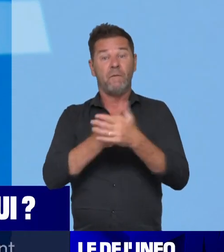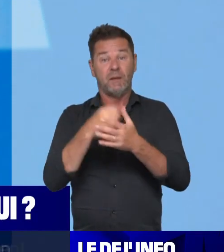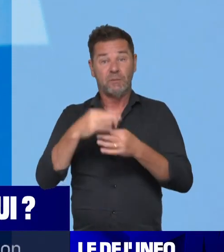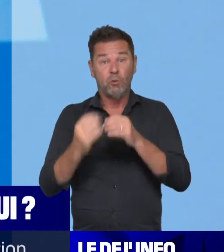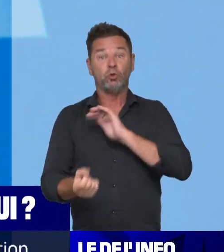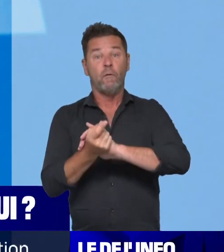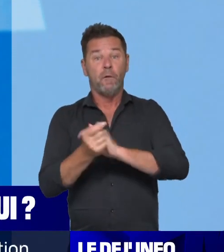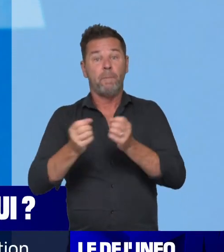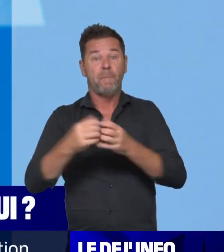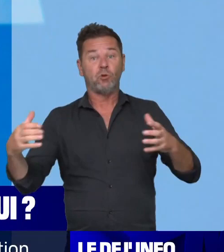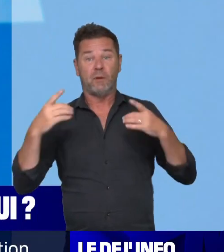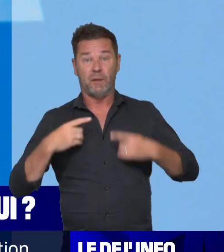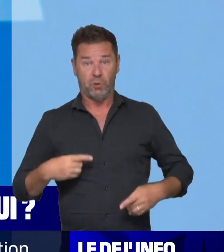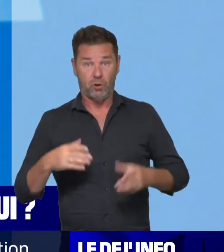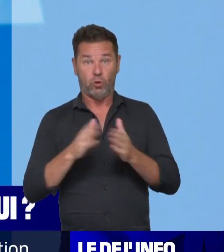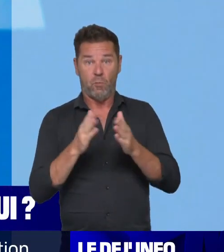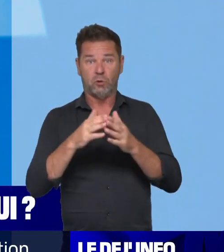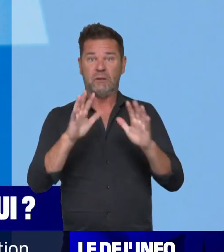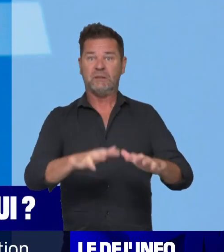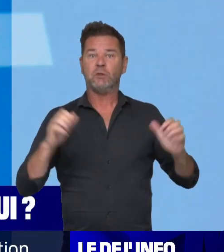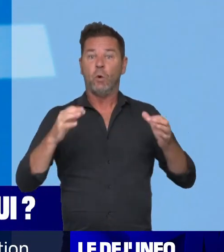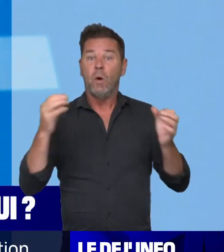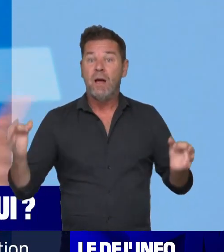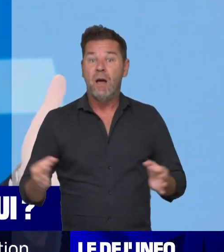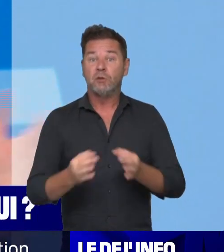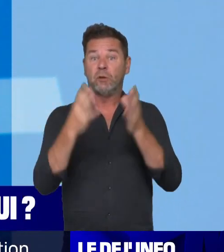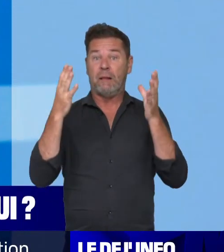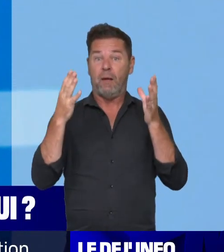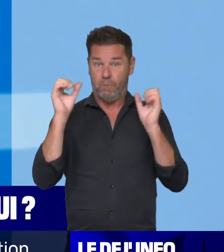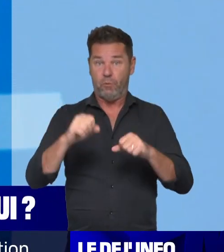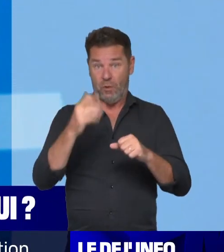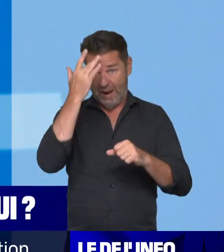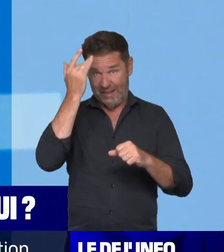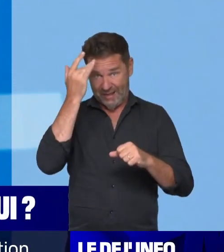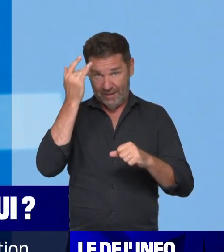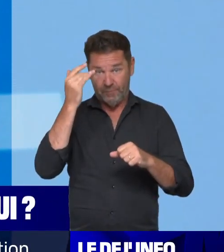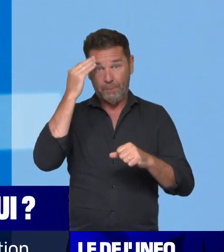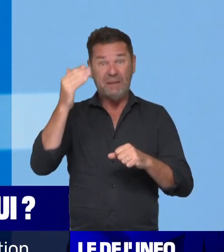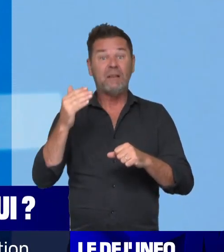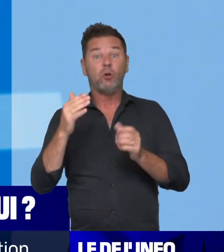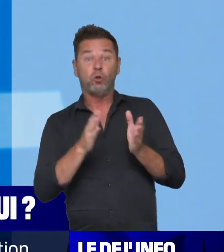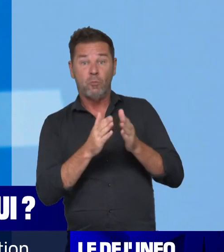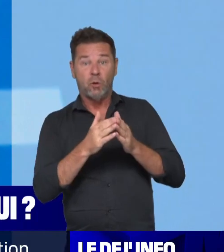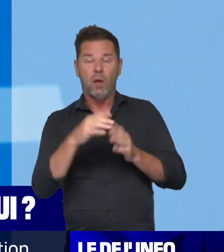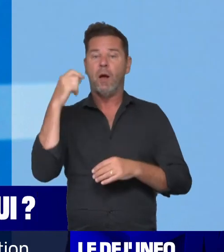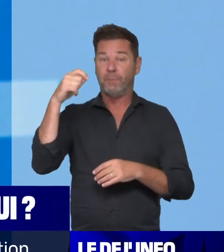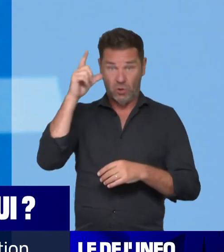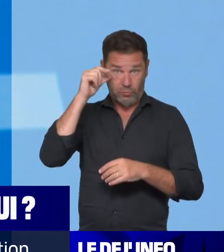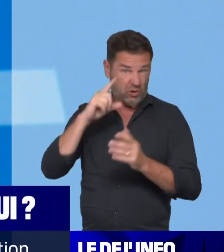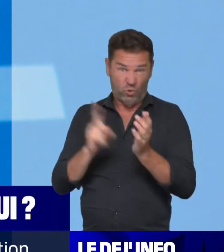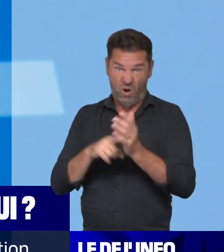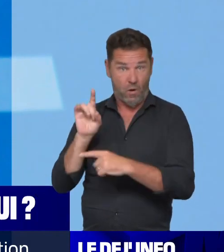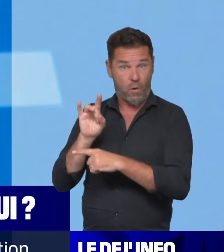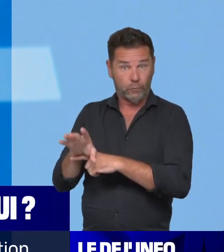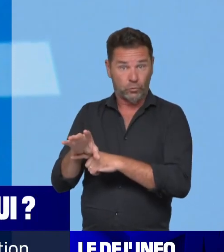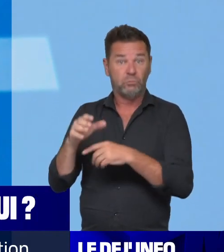demandait une session extraordinaire cet été, cet été, le Président de la République aurait encore le loisir de la refuser. C'est ce